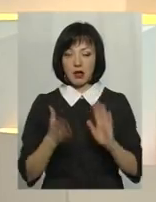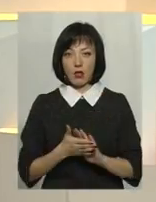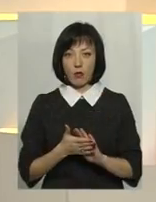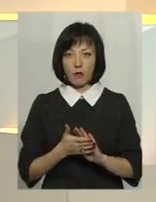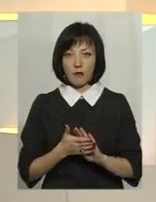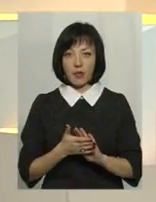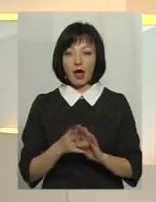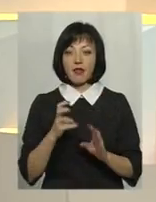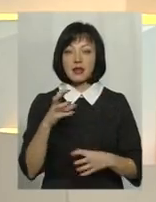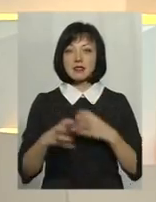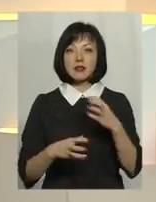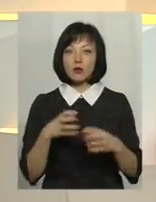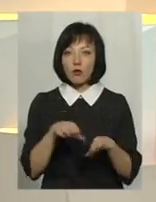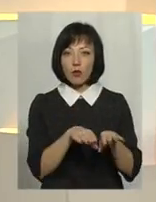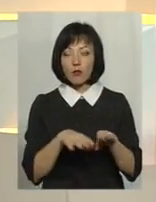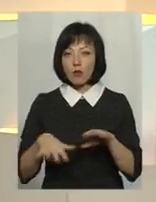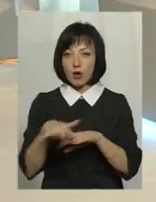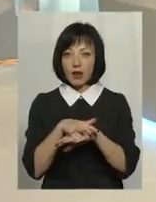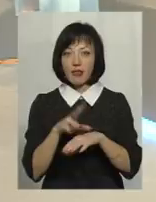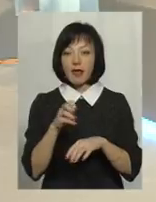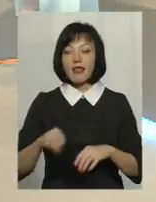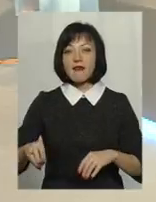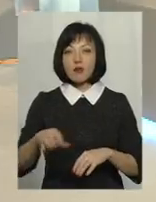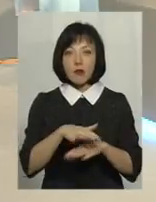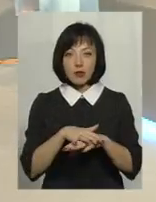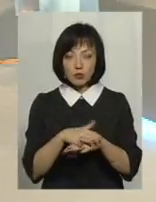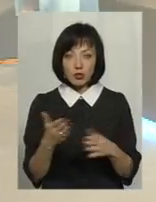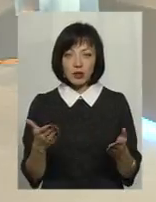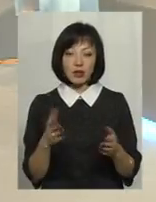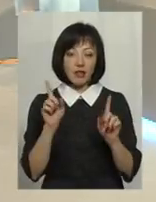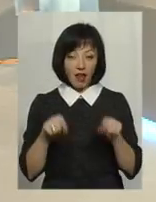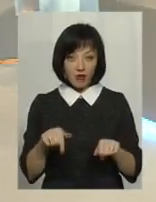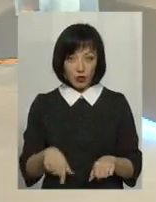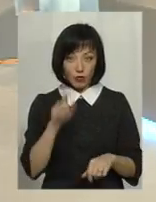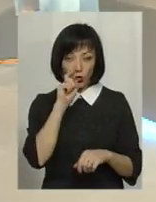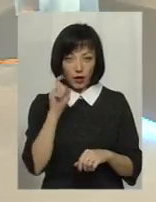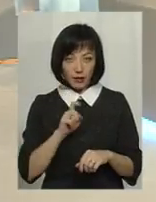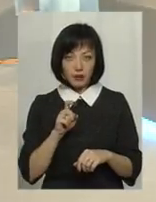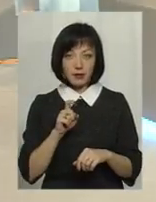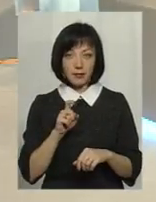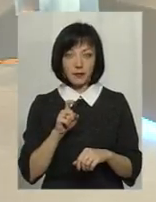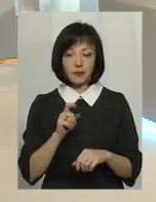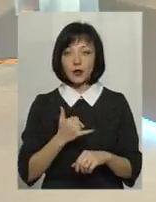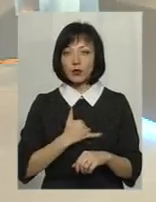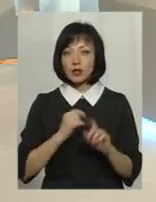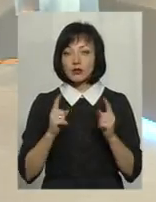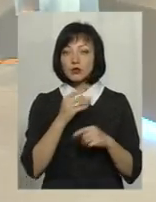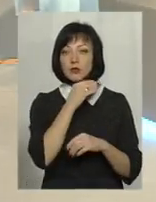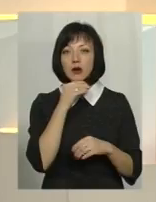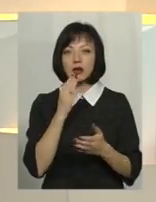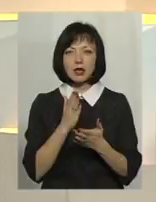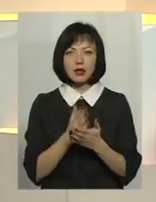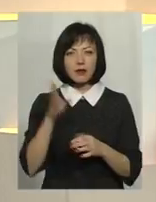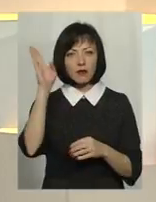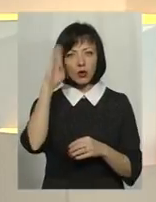на світовому ринку, на європейському ринку, навіть на ринку України, адже в нас дуже багато. В нас є